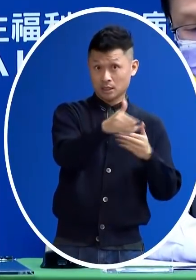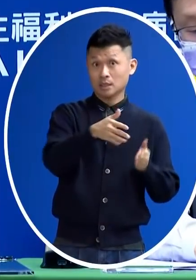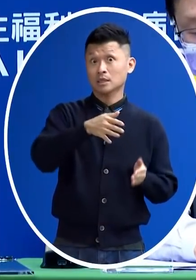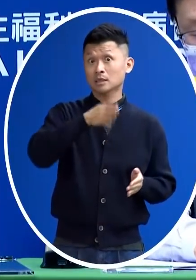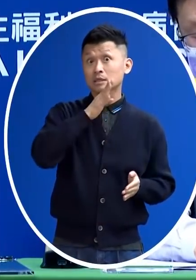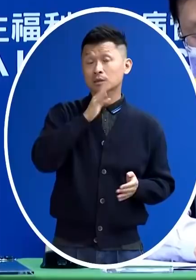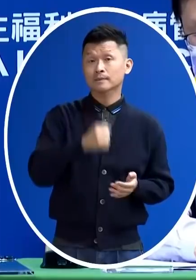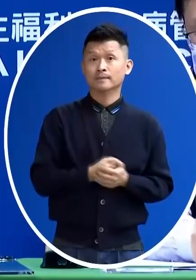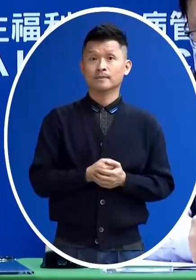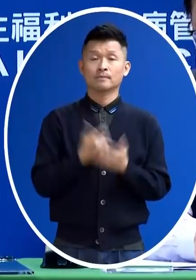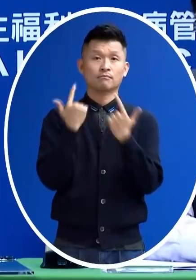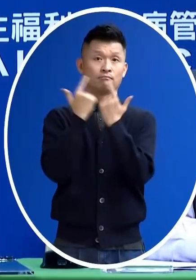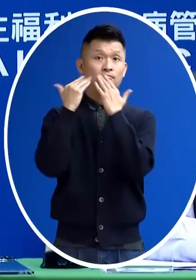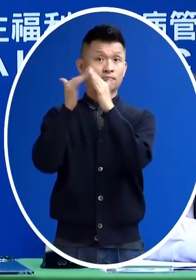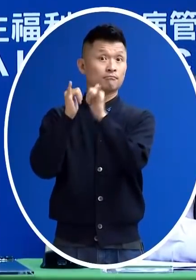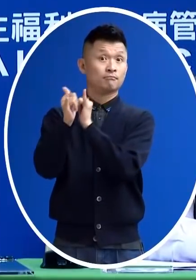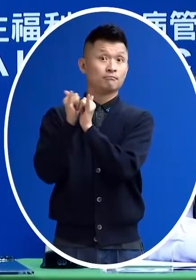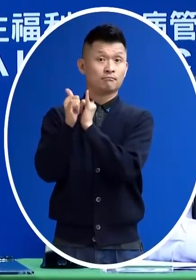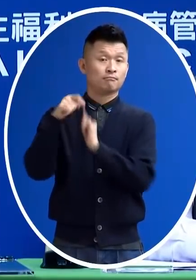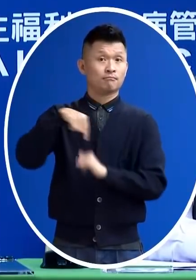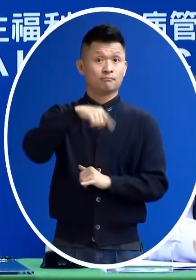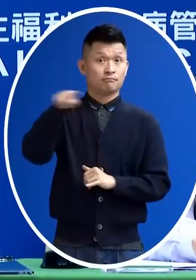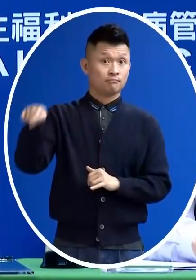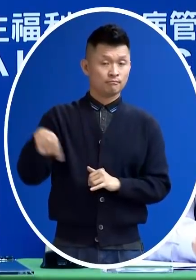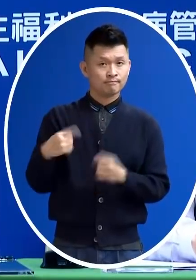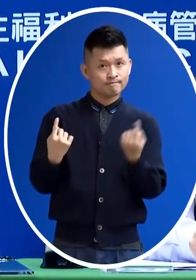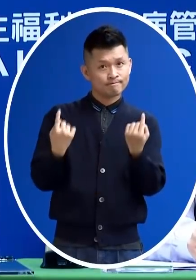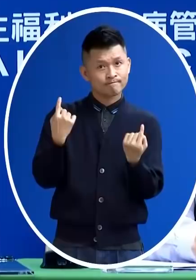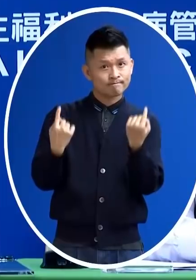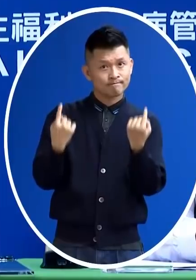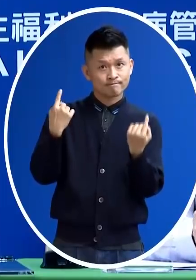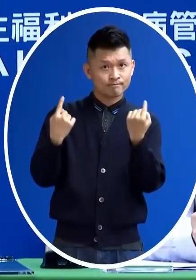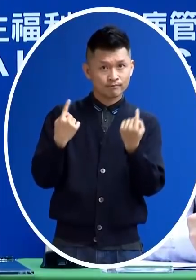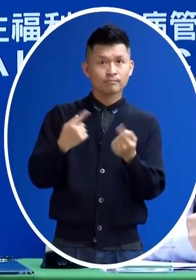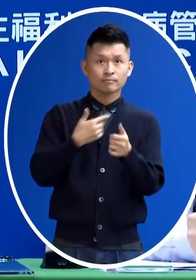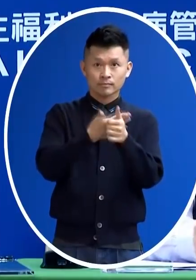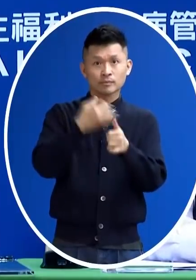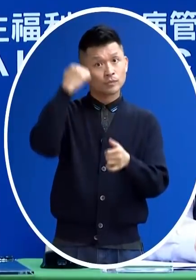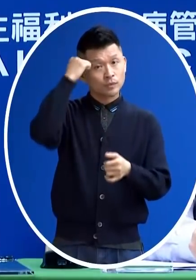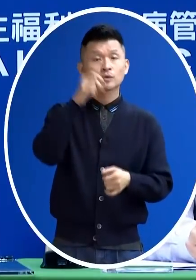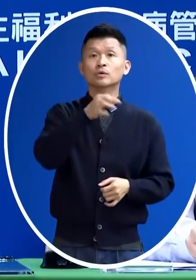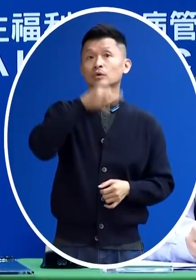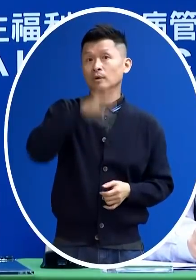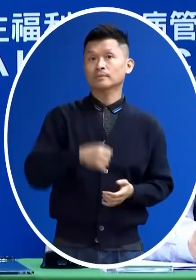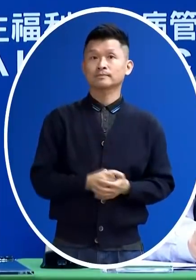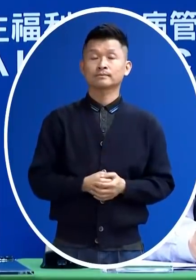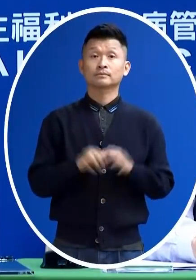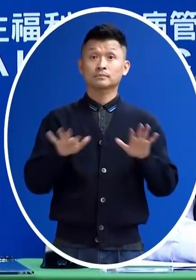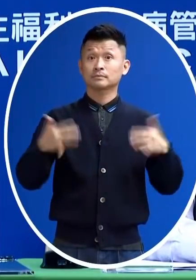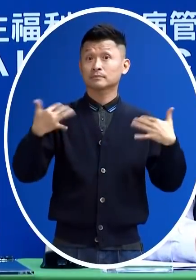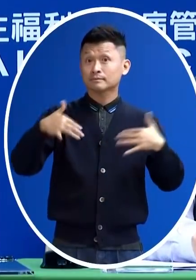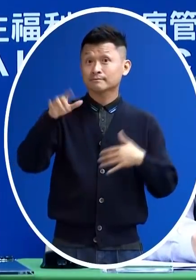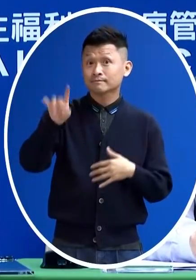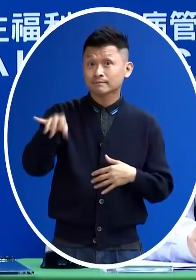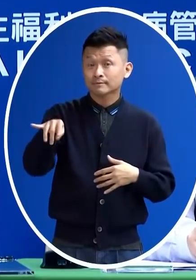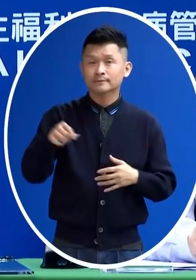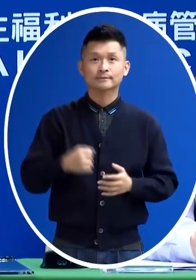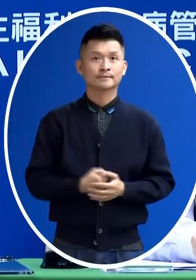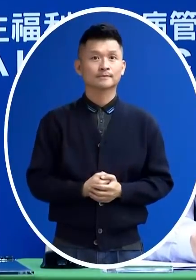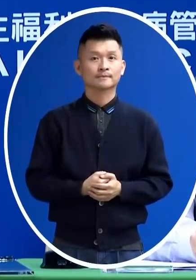在台北市的市民而言 基本上它相對的提供是足的 所以現在的問題並不在就是說